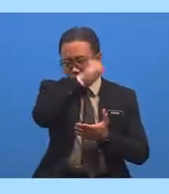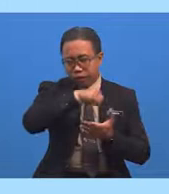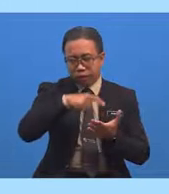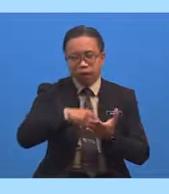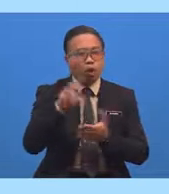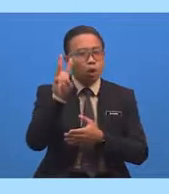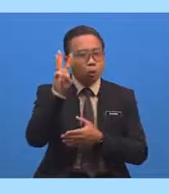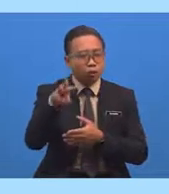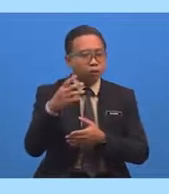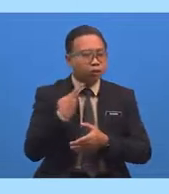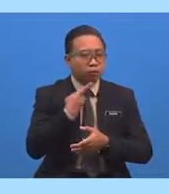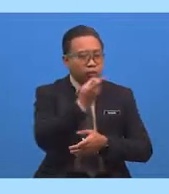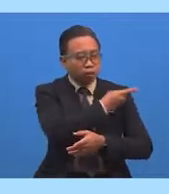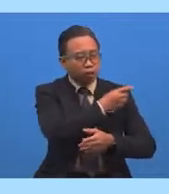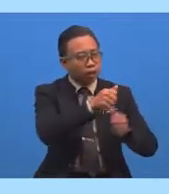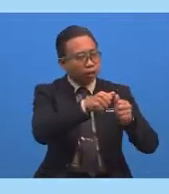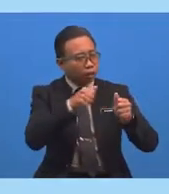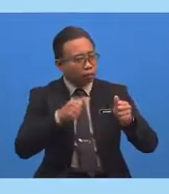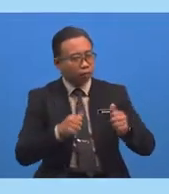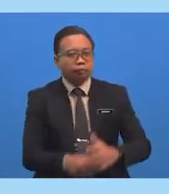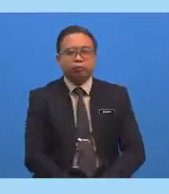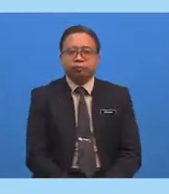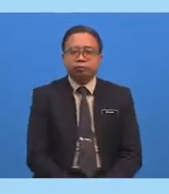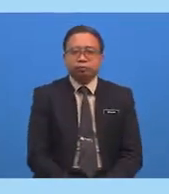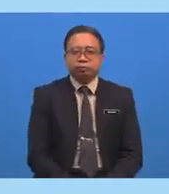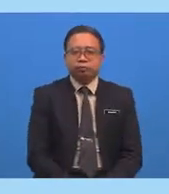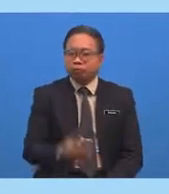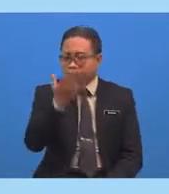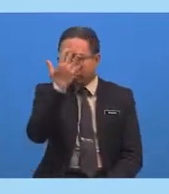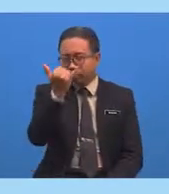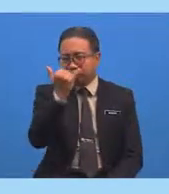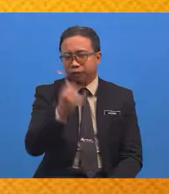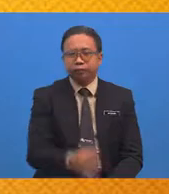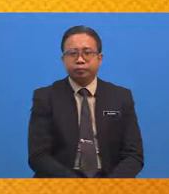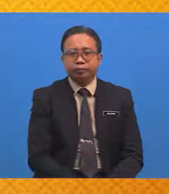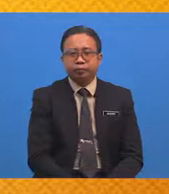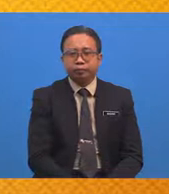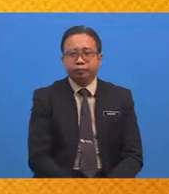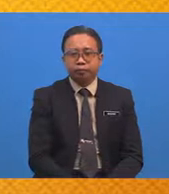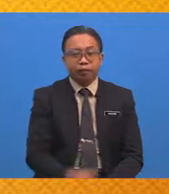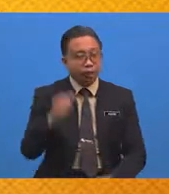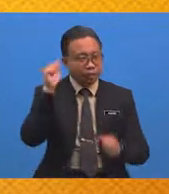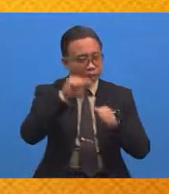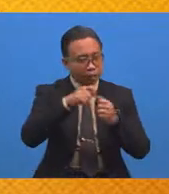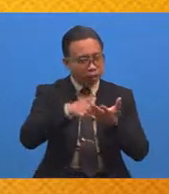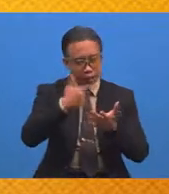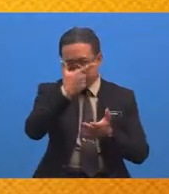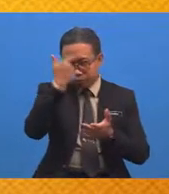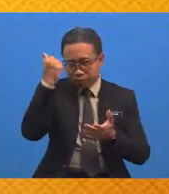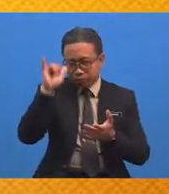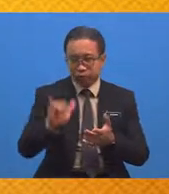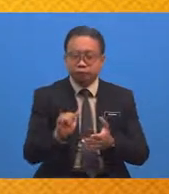Wajib Kita Hindari Kenapa Ya Masih Ingat Lagi Sebabnya